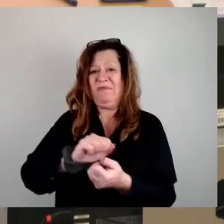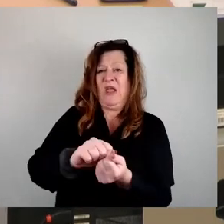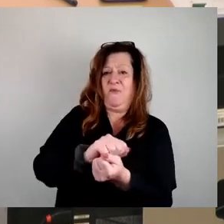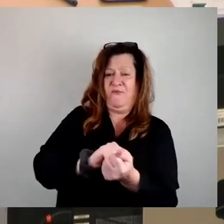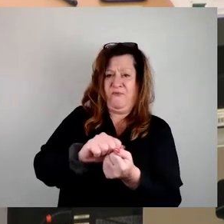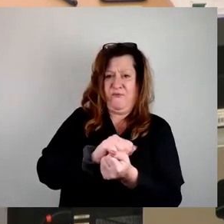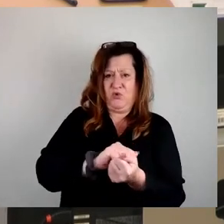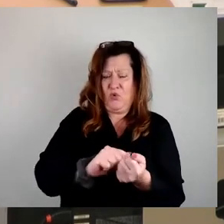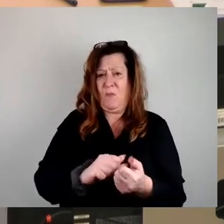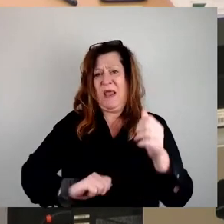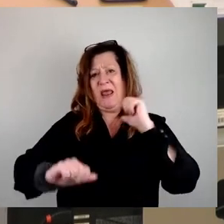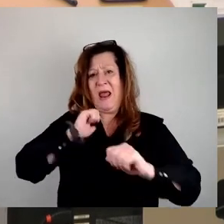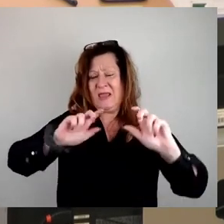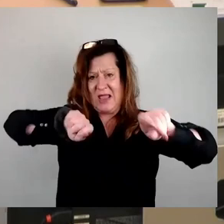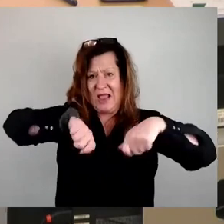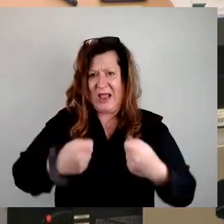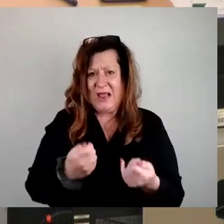Das ist das Thema.